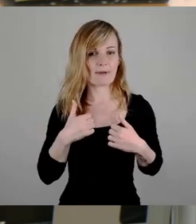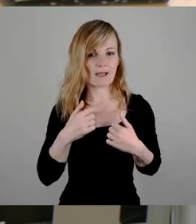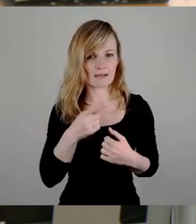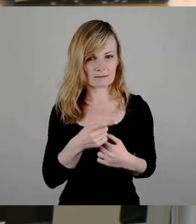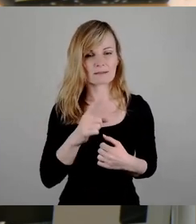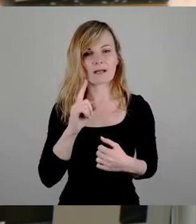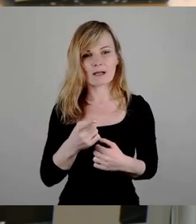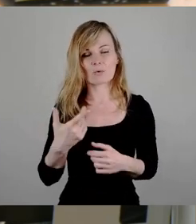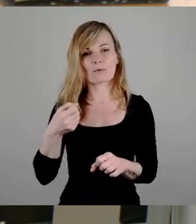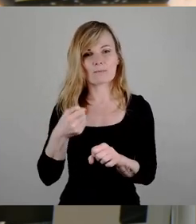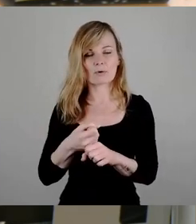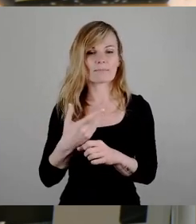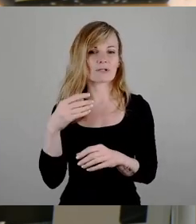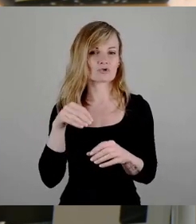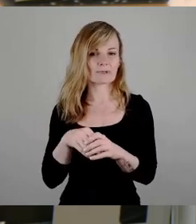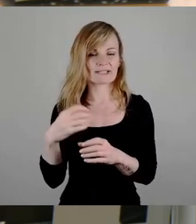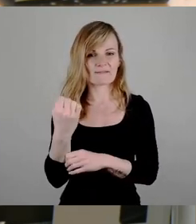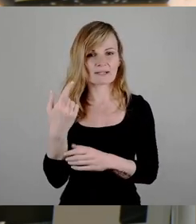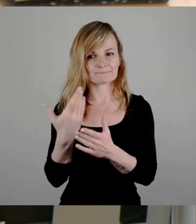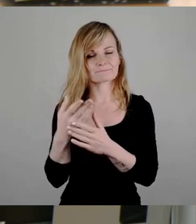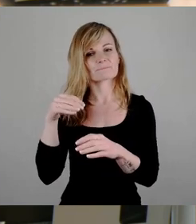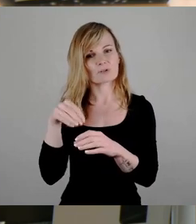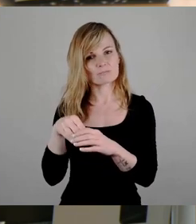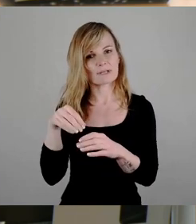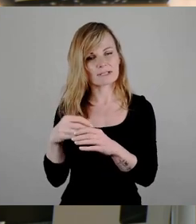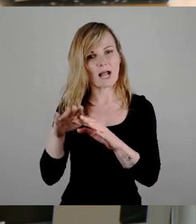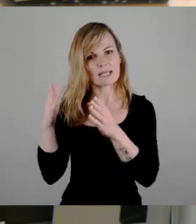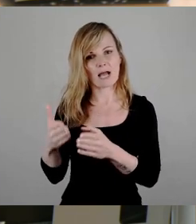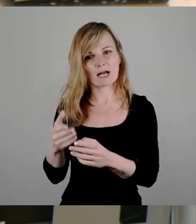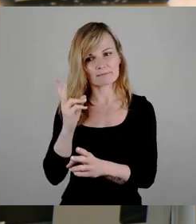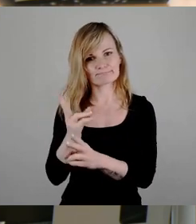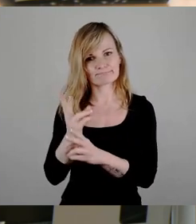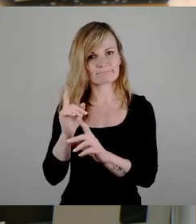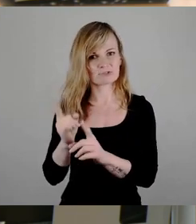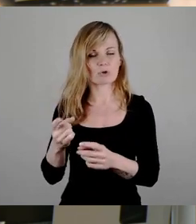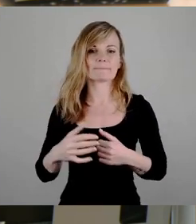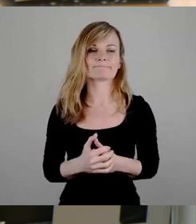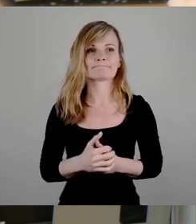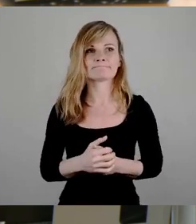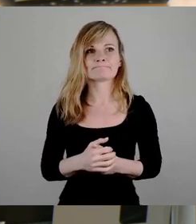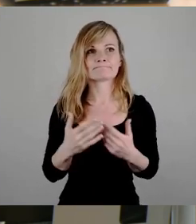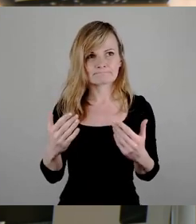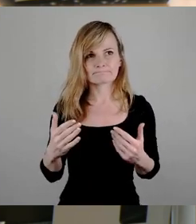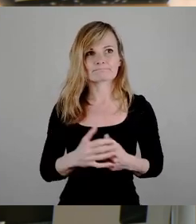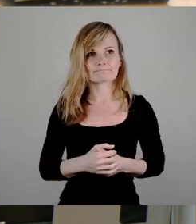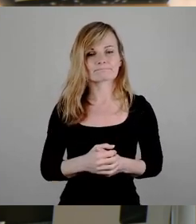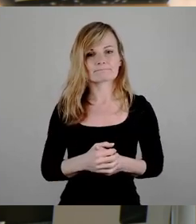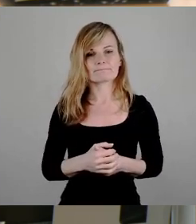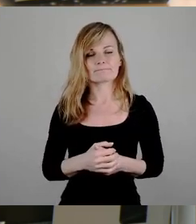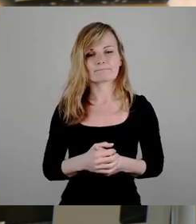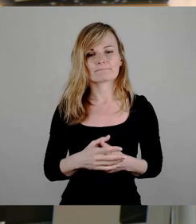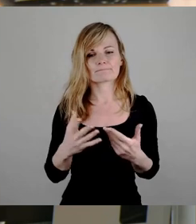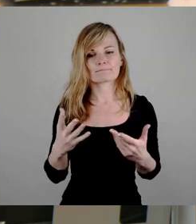auch das Pumpspeicherwerk als Speicheranlage. Nun wissen wir auch, dass das Ganze sich jetzt in einem